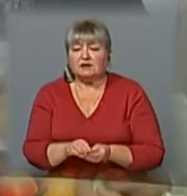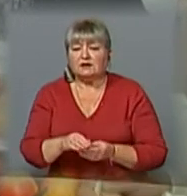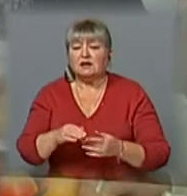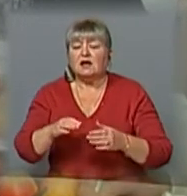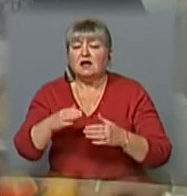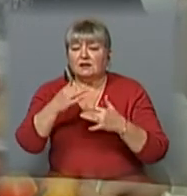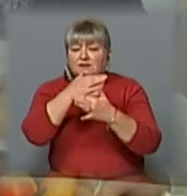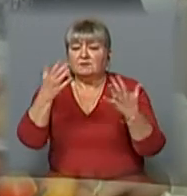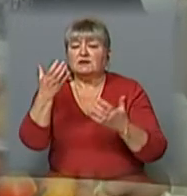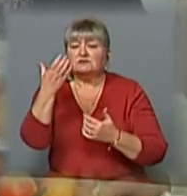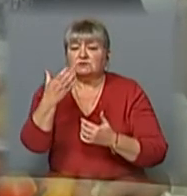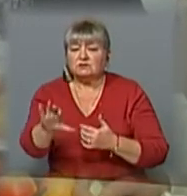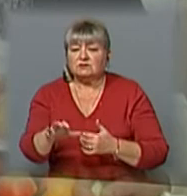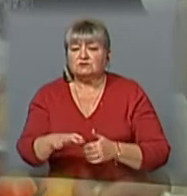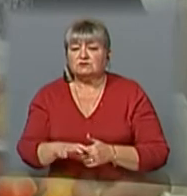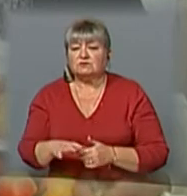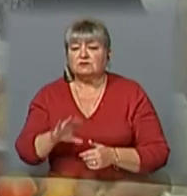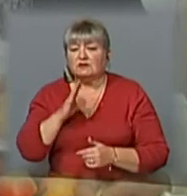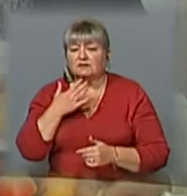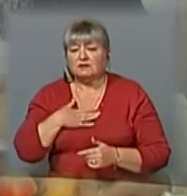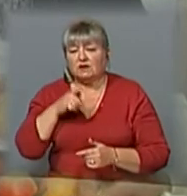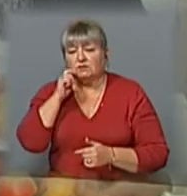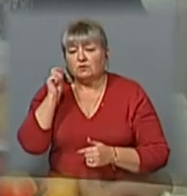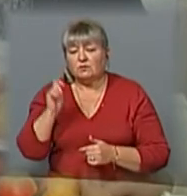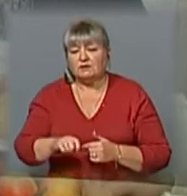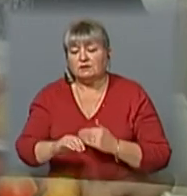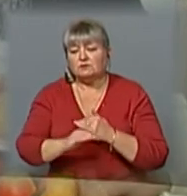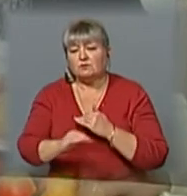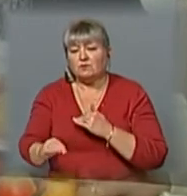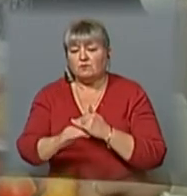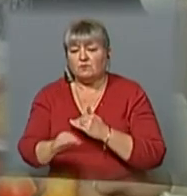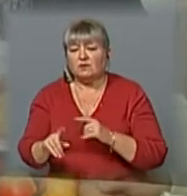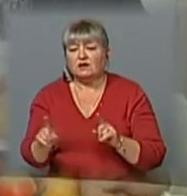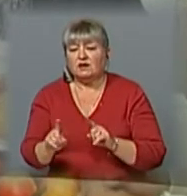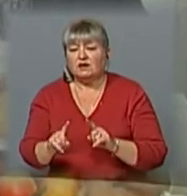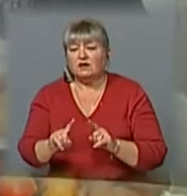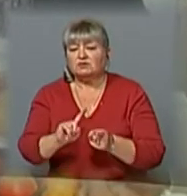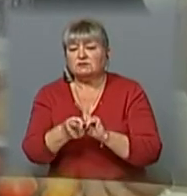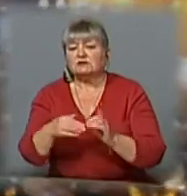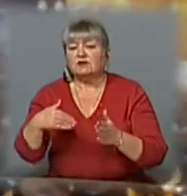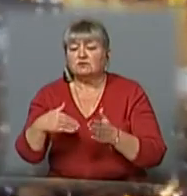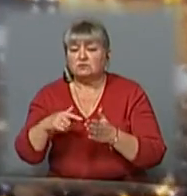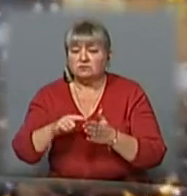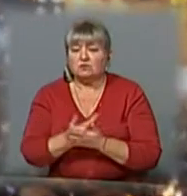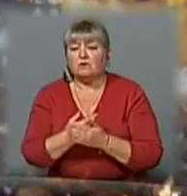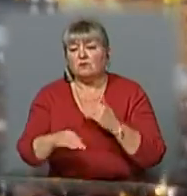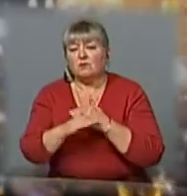благодатні зерна плоди на нашому українському полі, що стало знову полем битви.